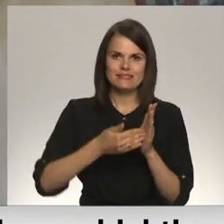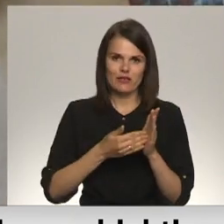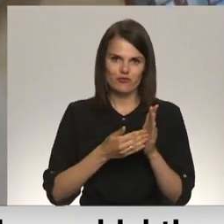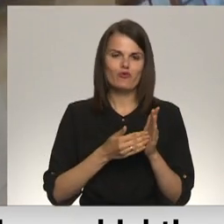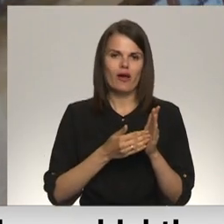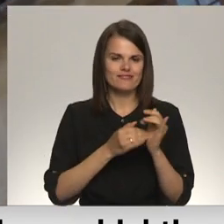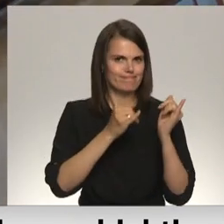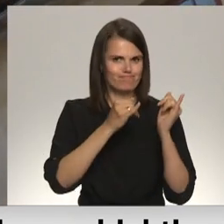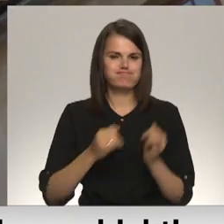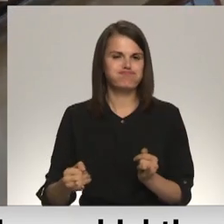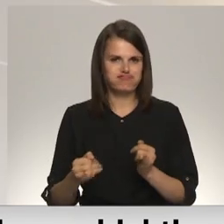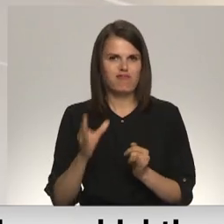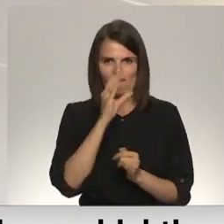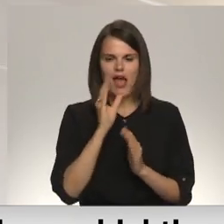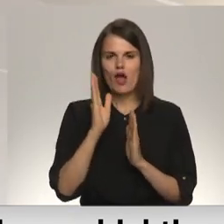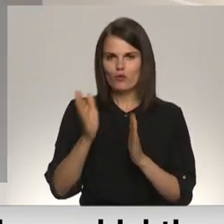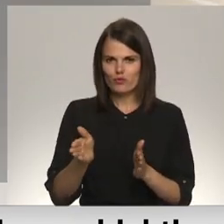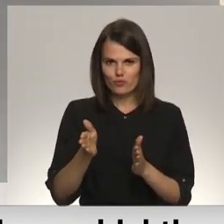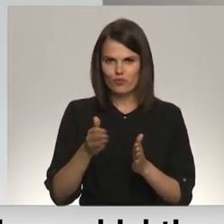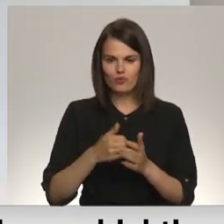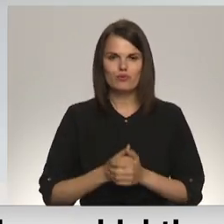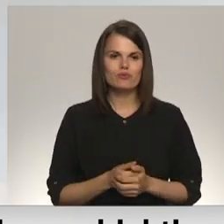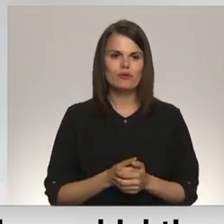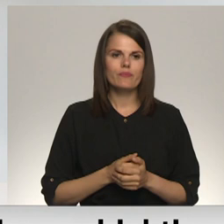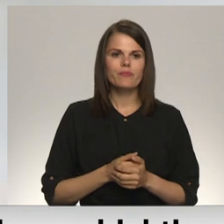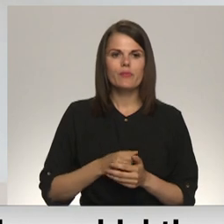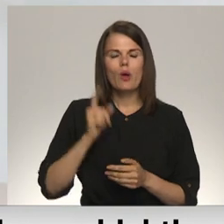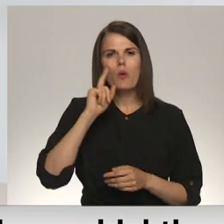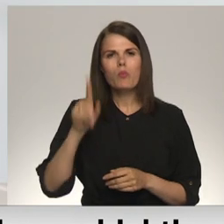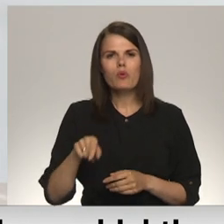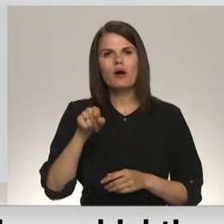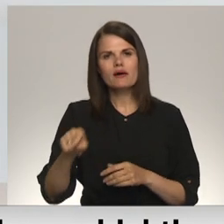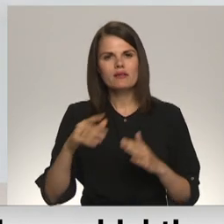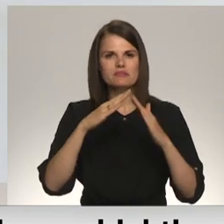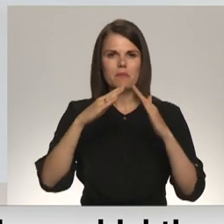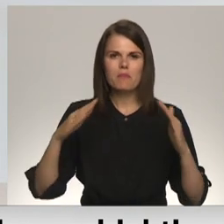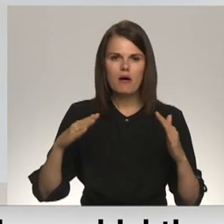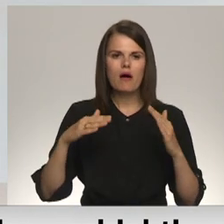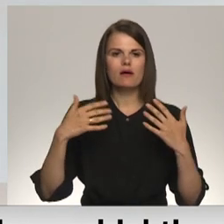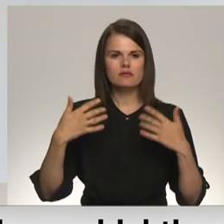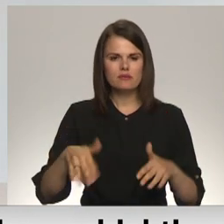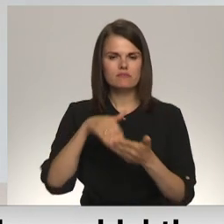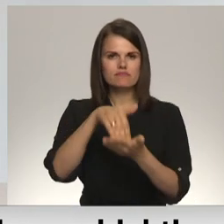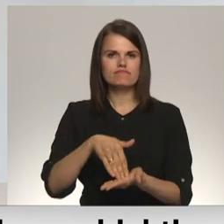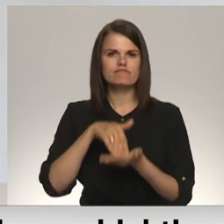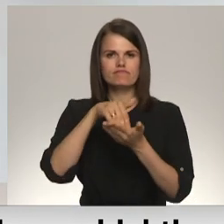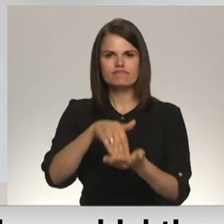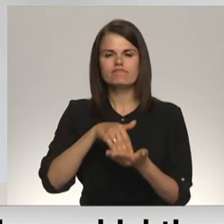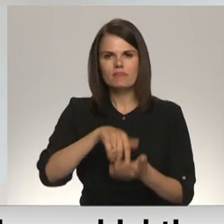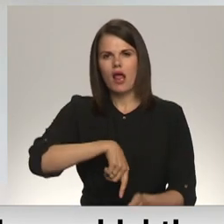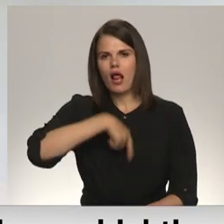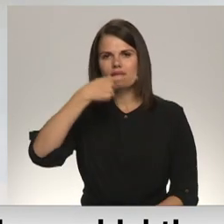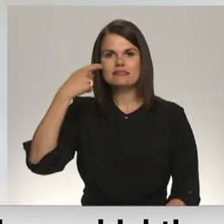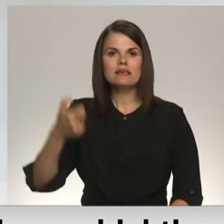mainīties ne uz to labāko pusi. Protams, tās būves, ja ir pastāvējuši vairāk 100